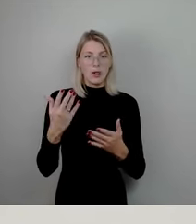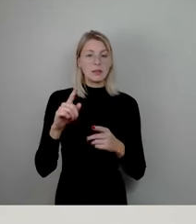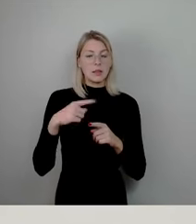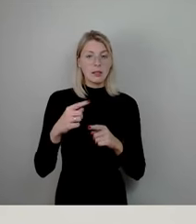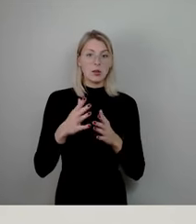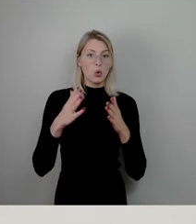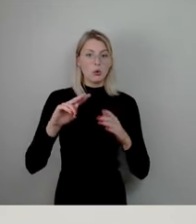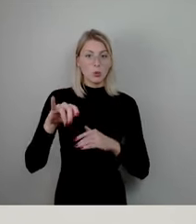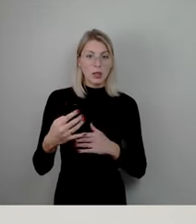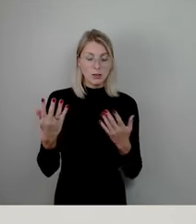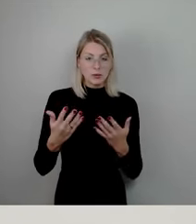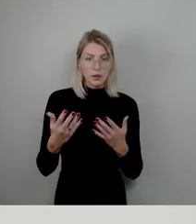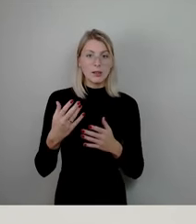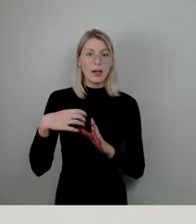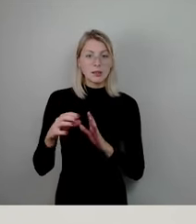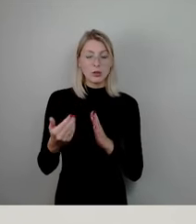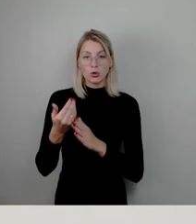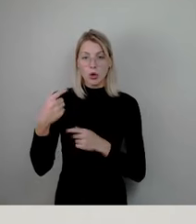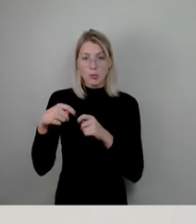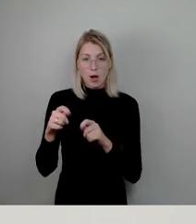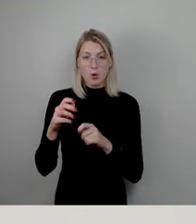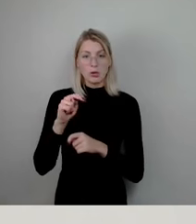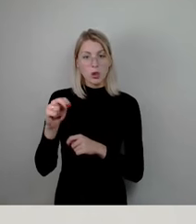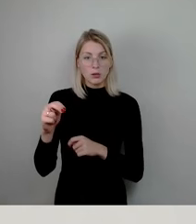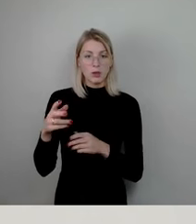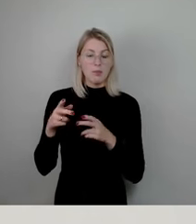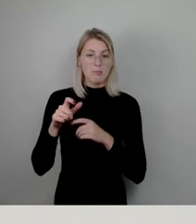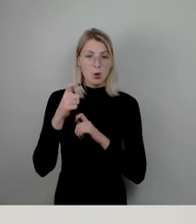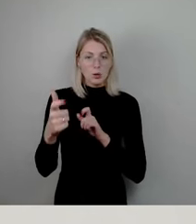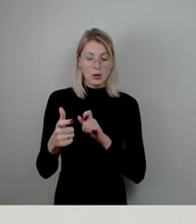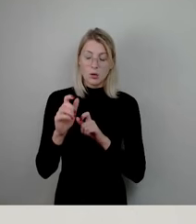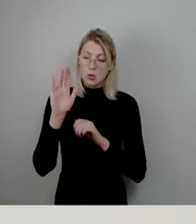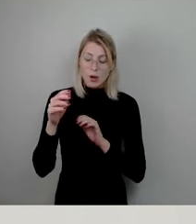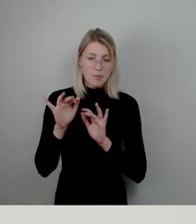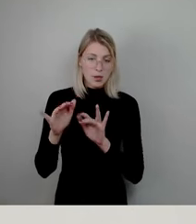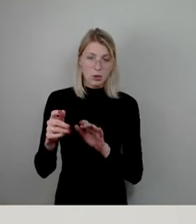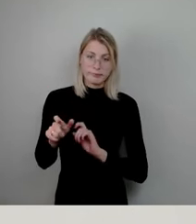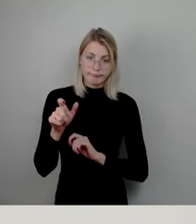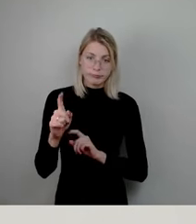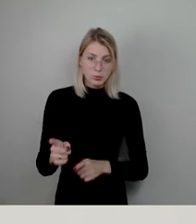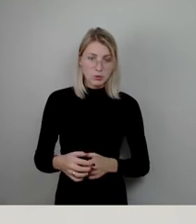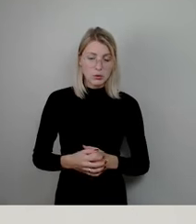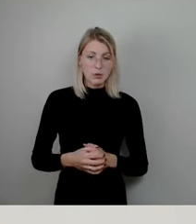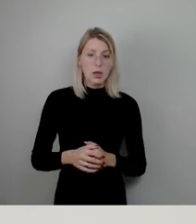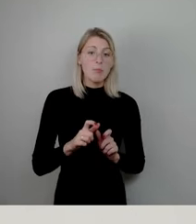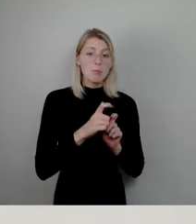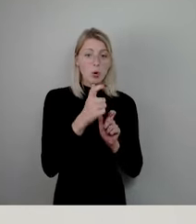Ersatzneubau Nossener Brücke, Projekt von weit über 100 Millionen Investitionen. Brücke Industriegelände,